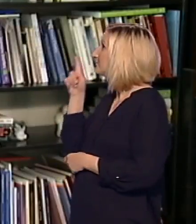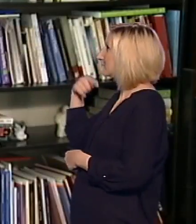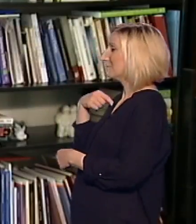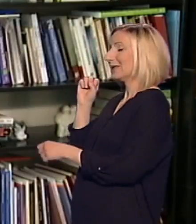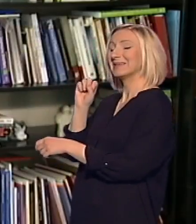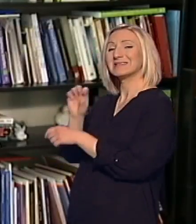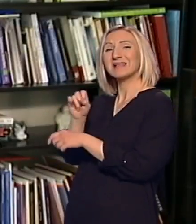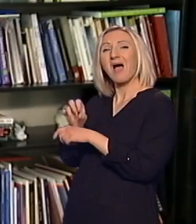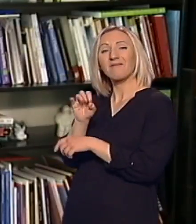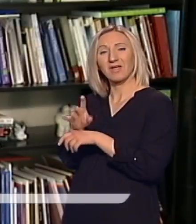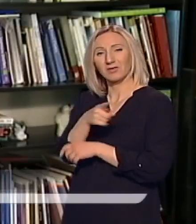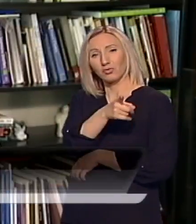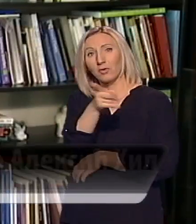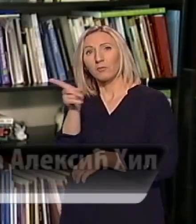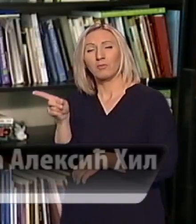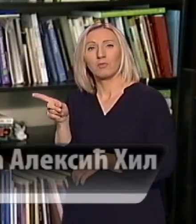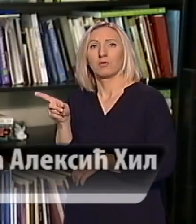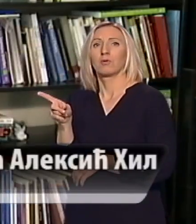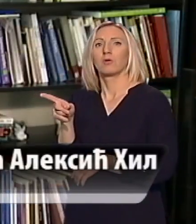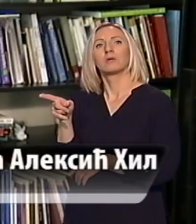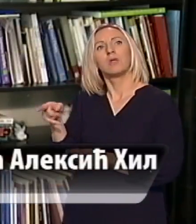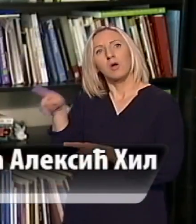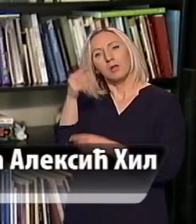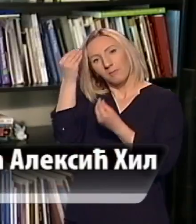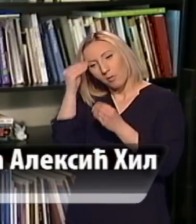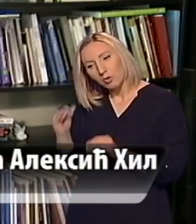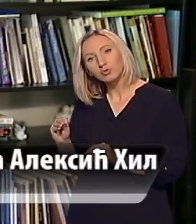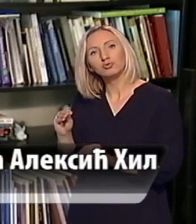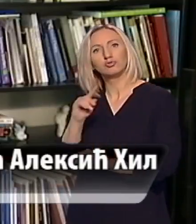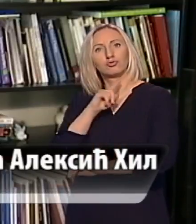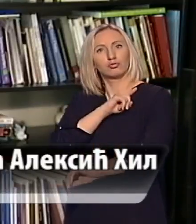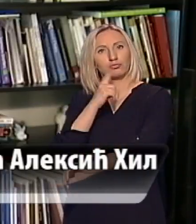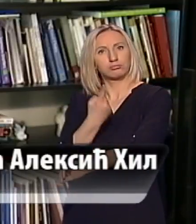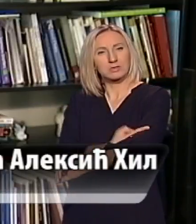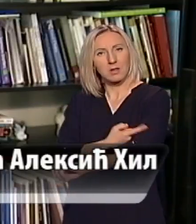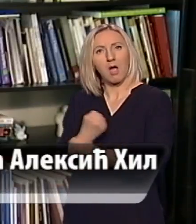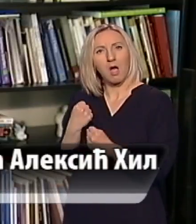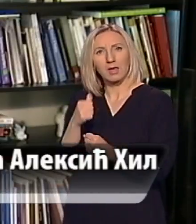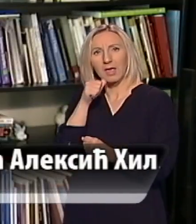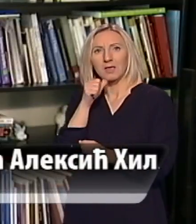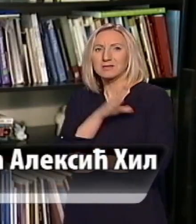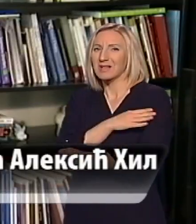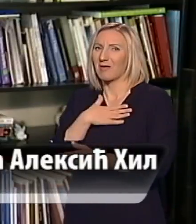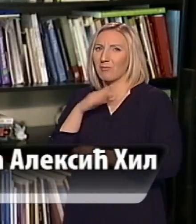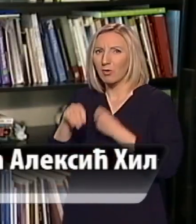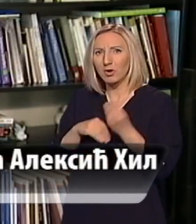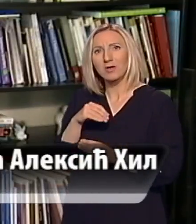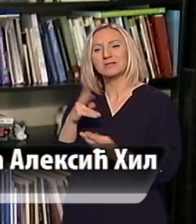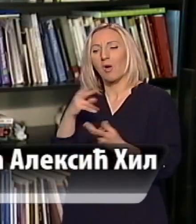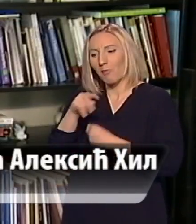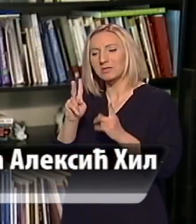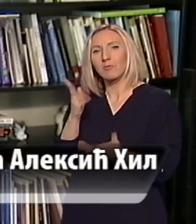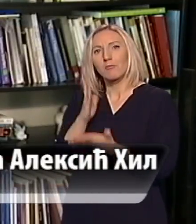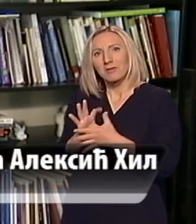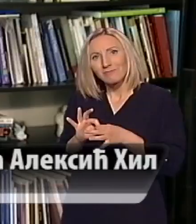njima, jer kao što sam već rekla, jeste da poštuju snage i slabosti svoje porodice, da se kroz krize držimo zajedno, da